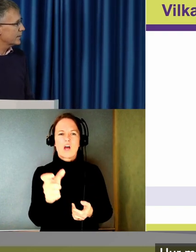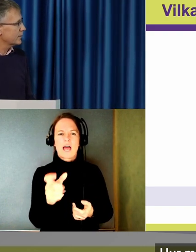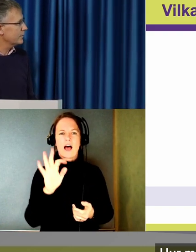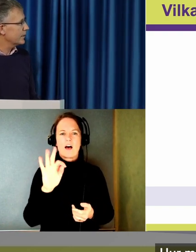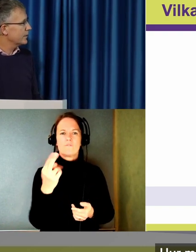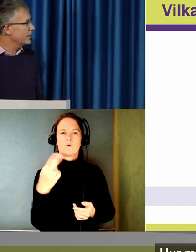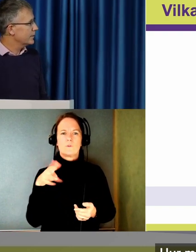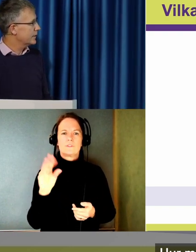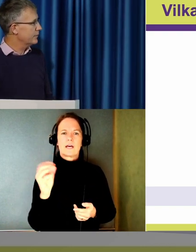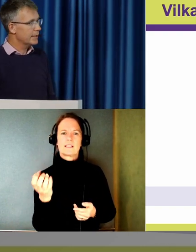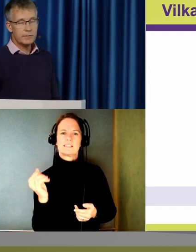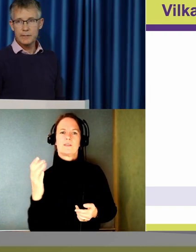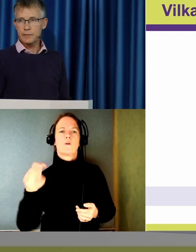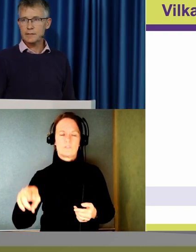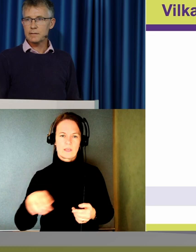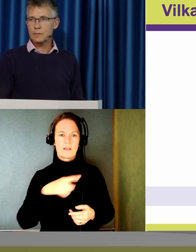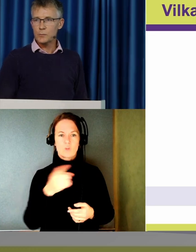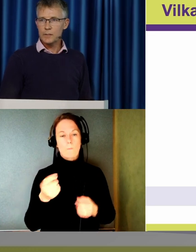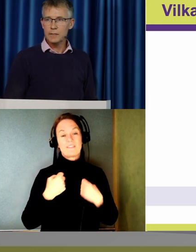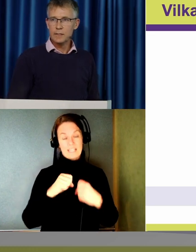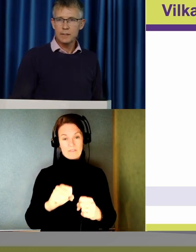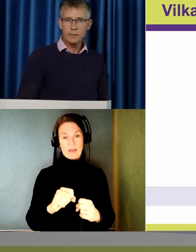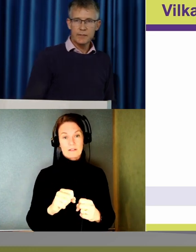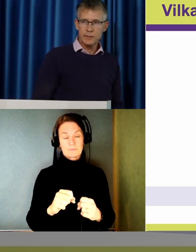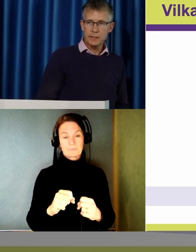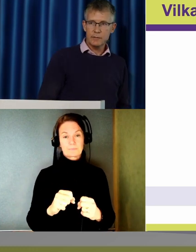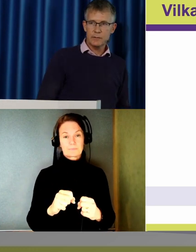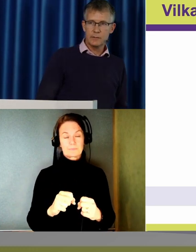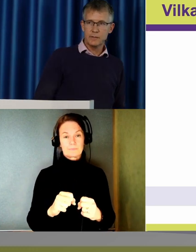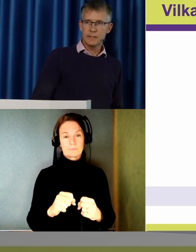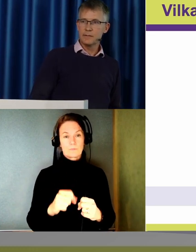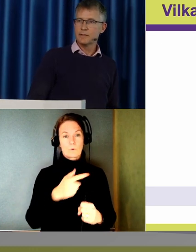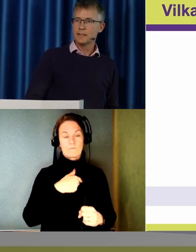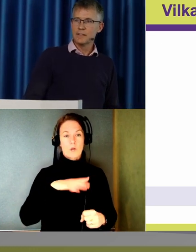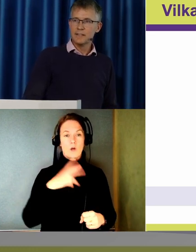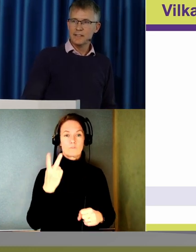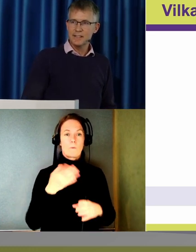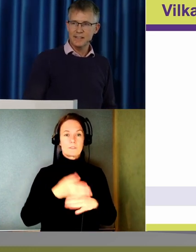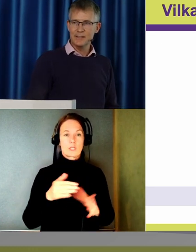Men de driver det här. Och vi har faktiskt två besökare från ONCE.